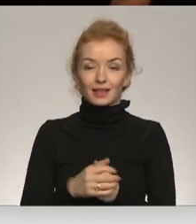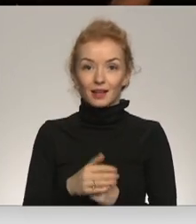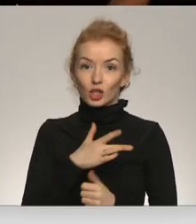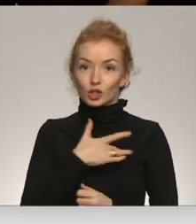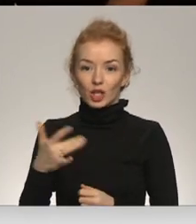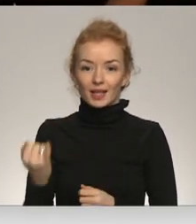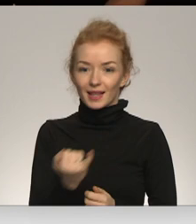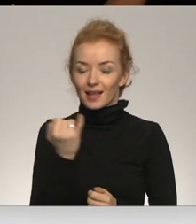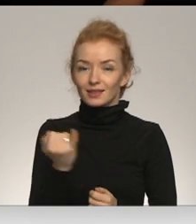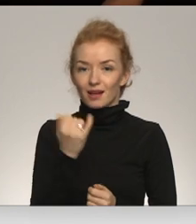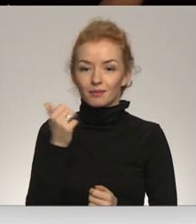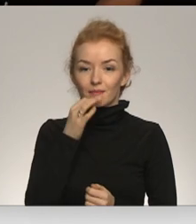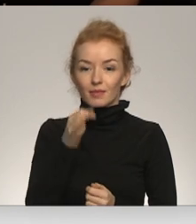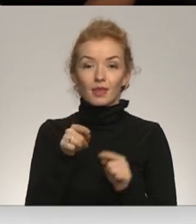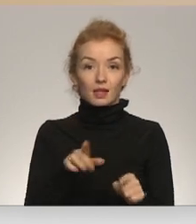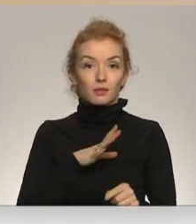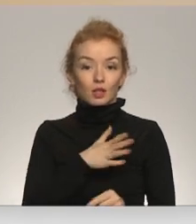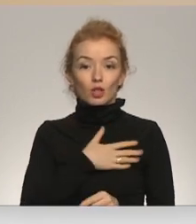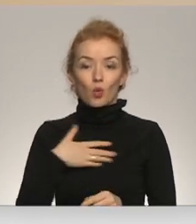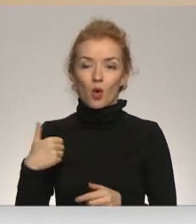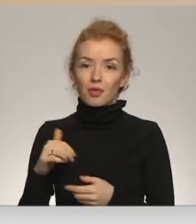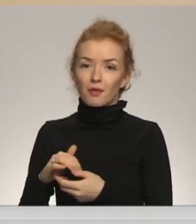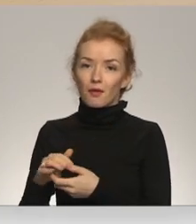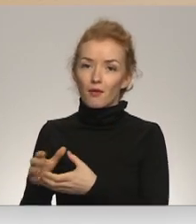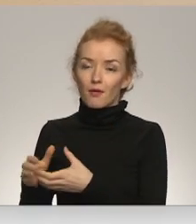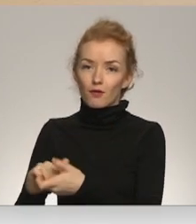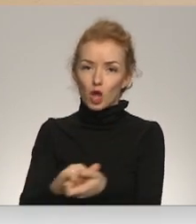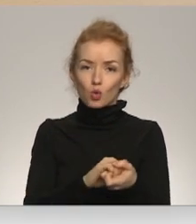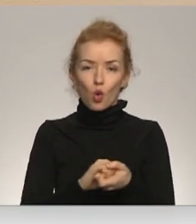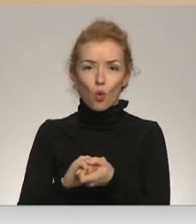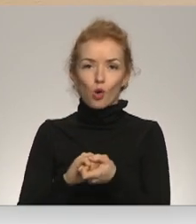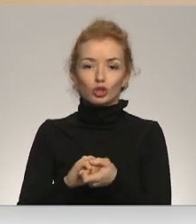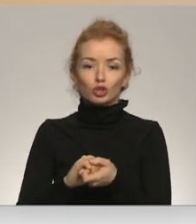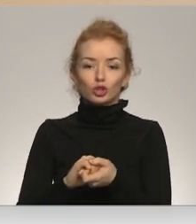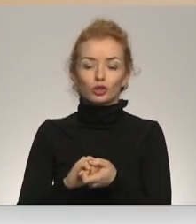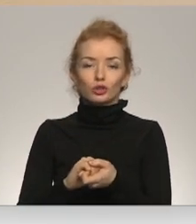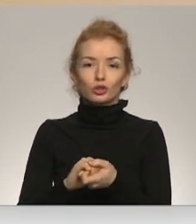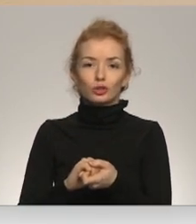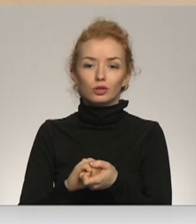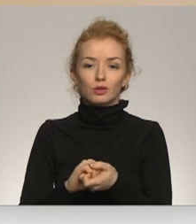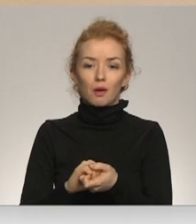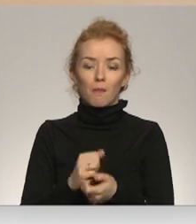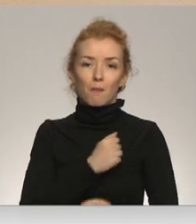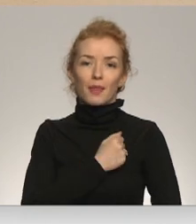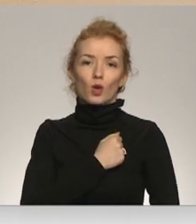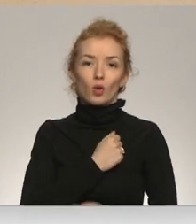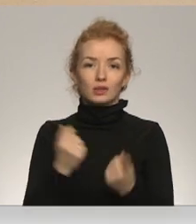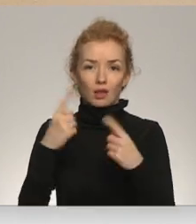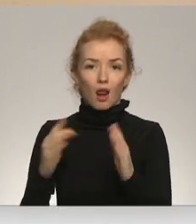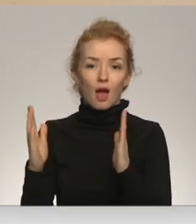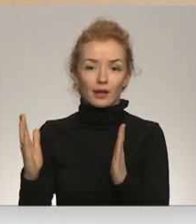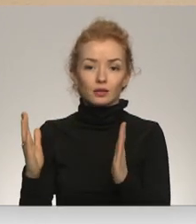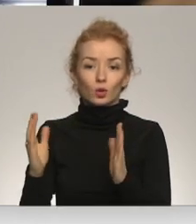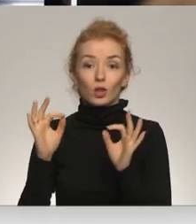interesanti, patīk. Tas bija ļoti vienojošs un saliedējošs, ļoti patrātisks laiks, kurā tiešām